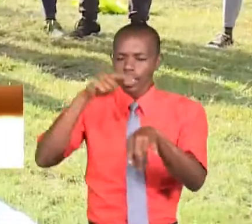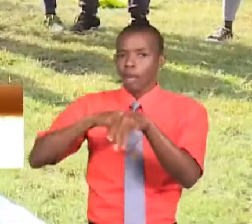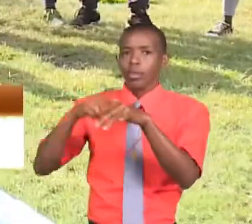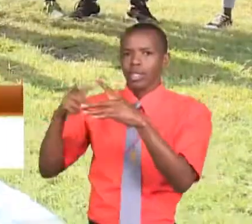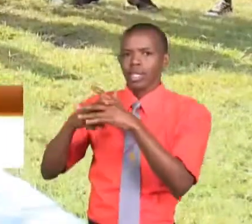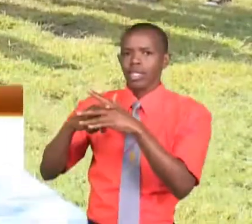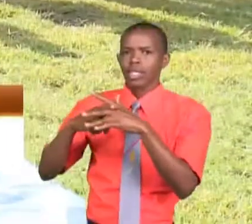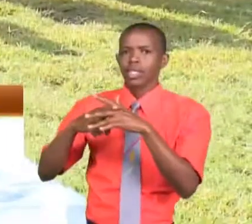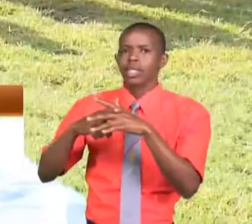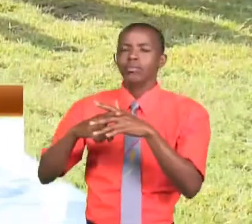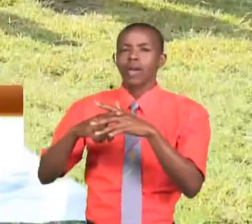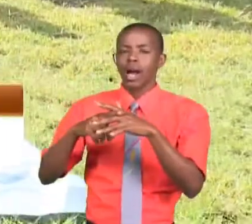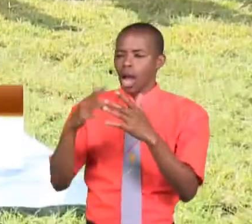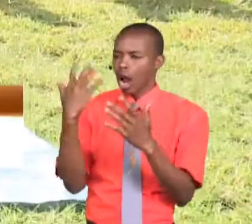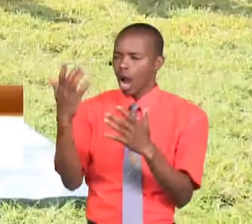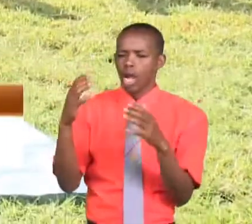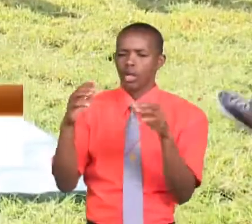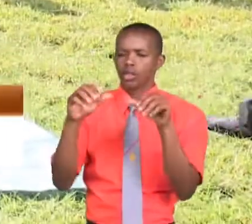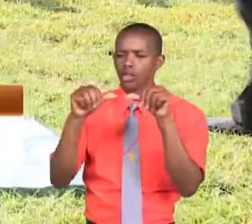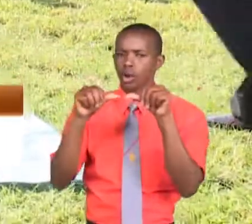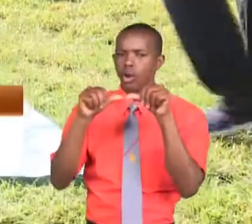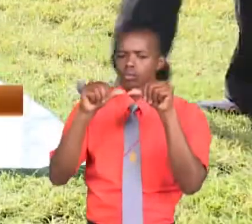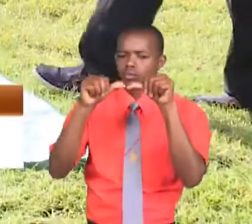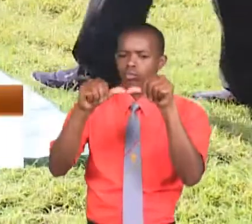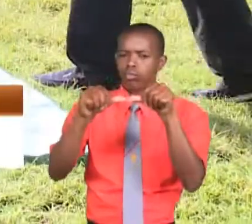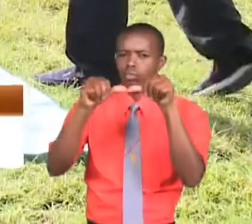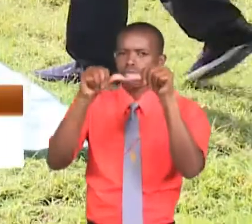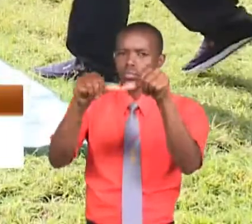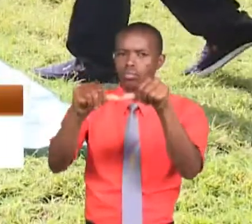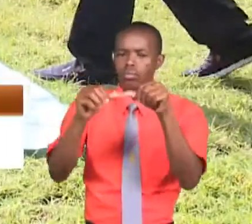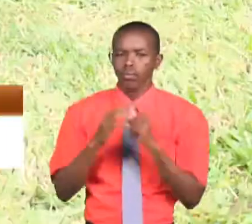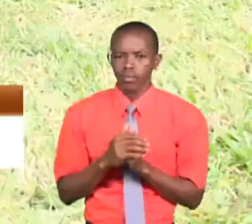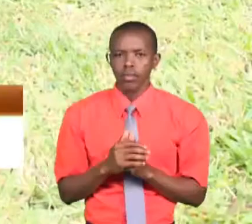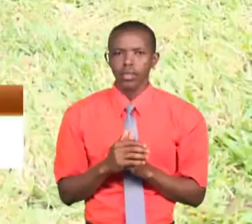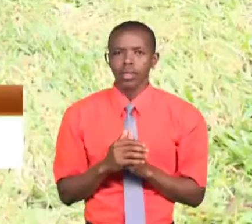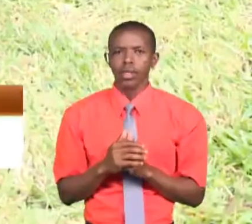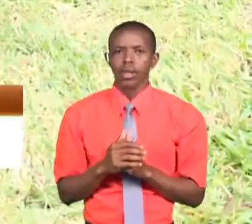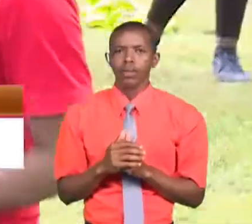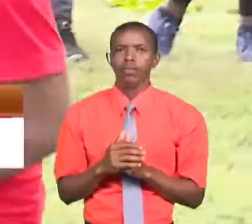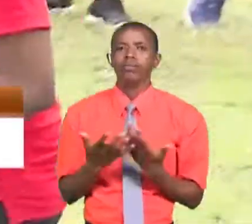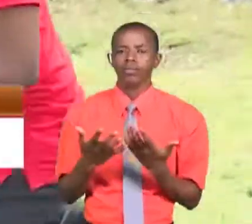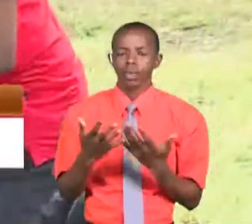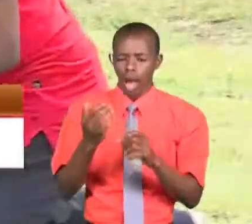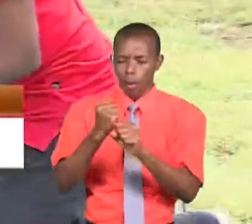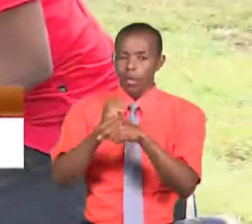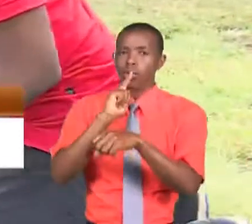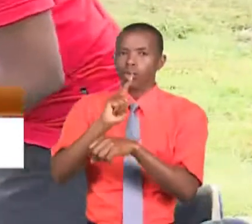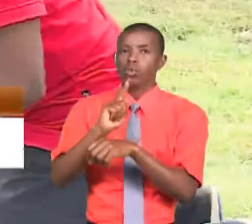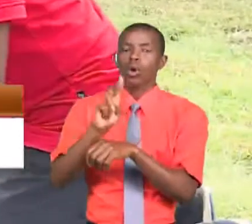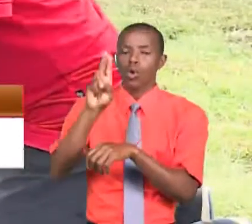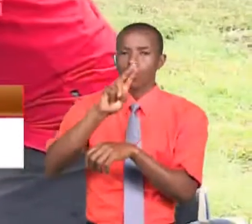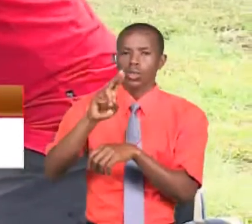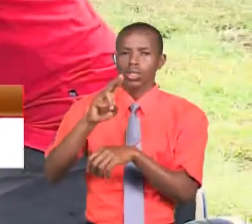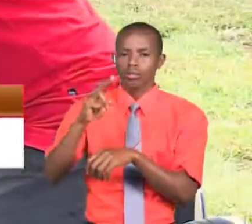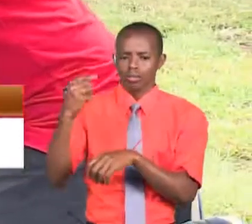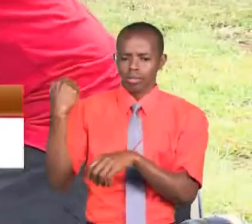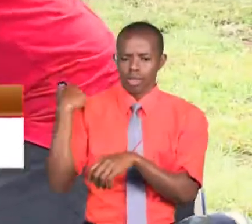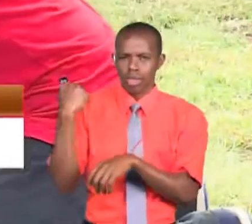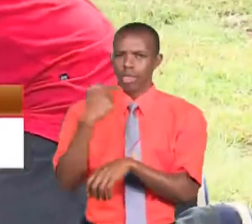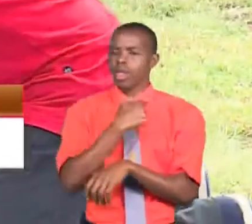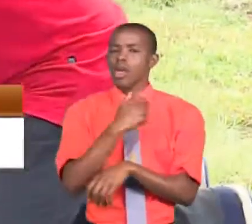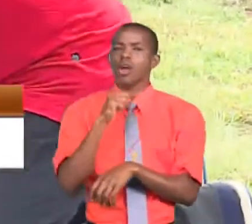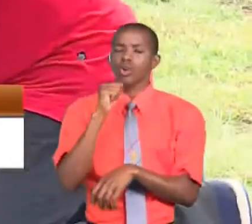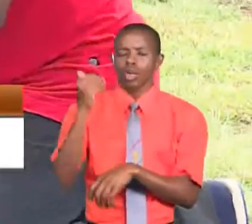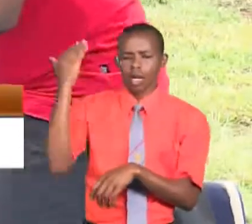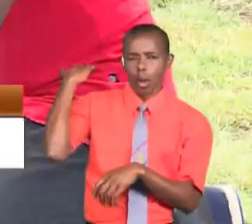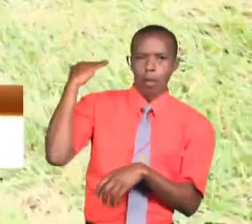hand is top of the inferior one. So you do this and you start. Make sure to use your shoulders, don't use your back. Your back